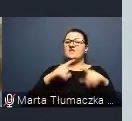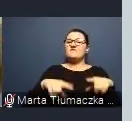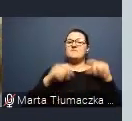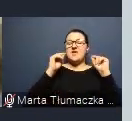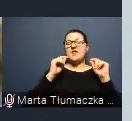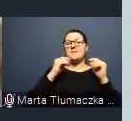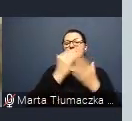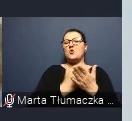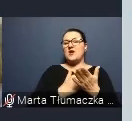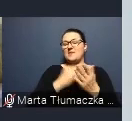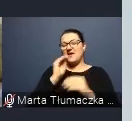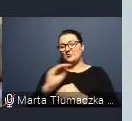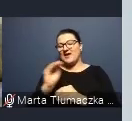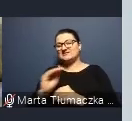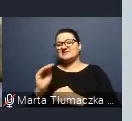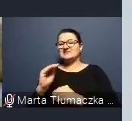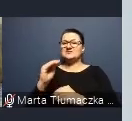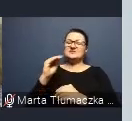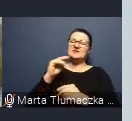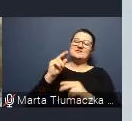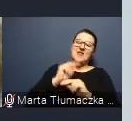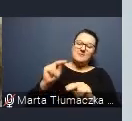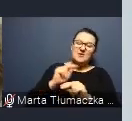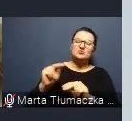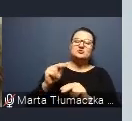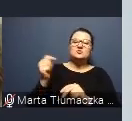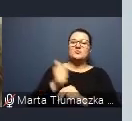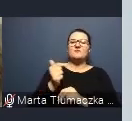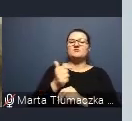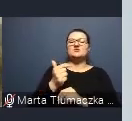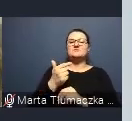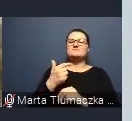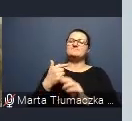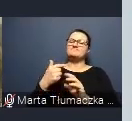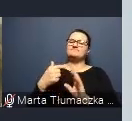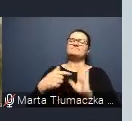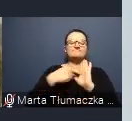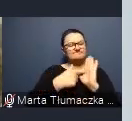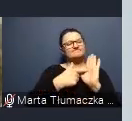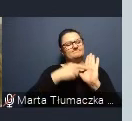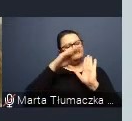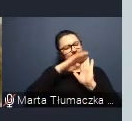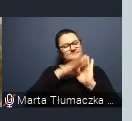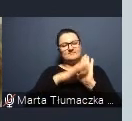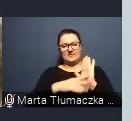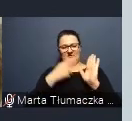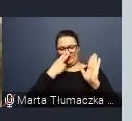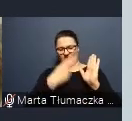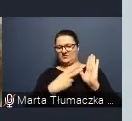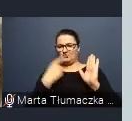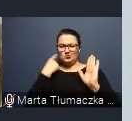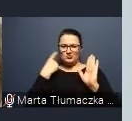edukacyjny czy terapeutyczny, powinni się kierować pewnymi wytycznymi. O tych wytycznych chciałam teraz wspomnieć,